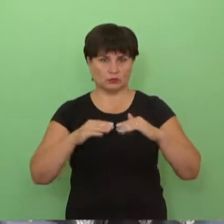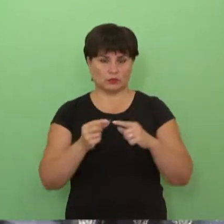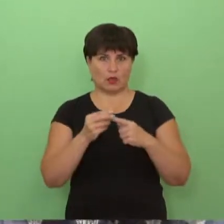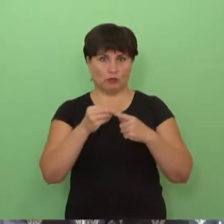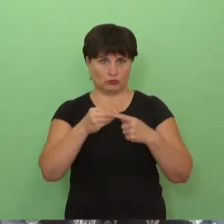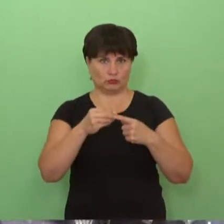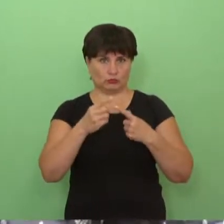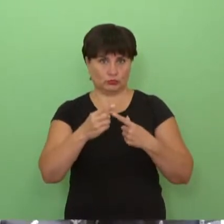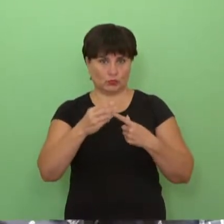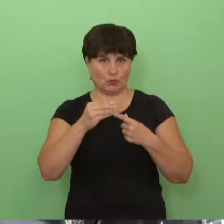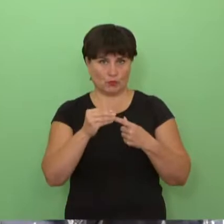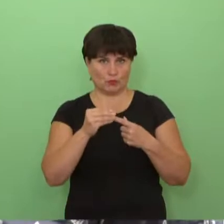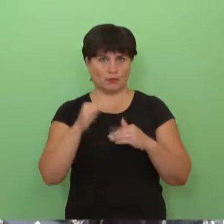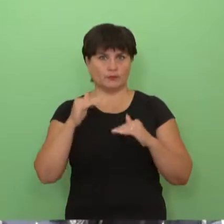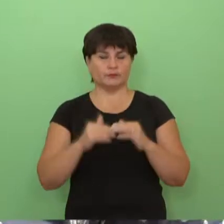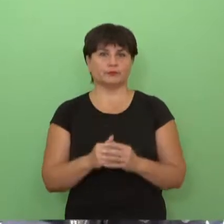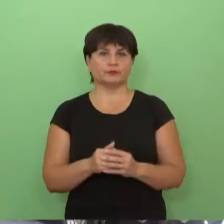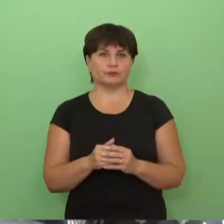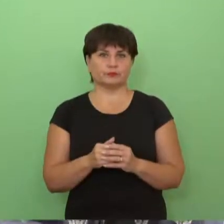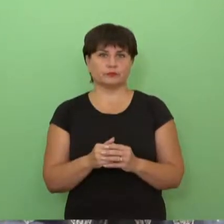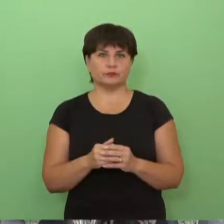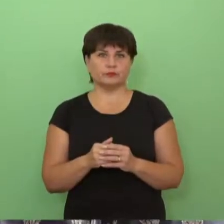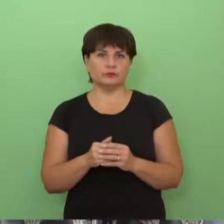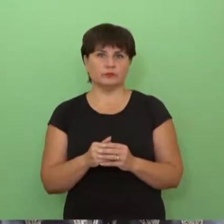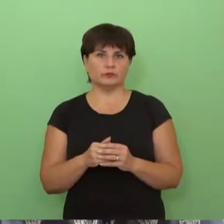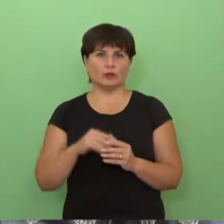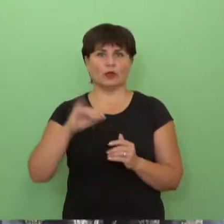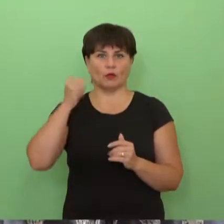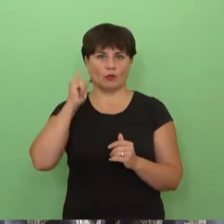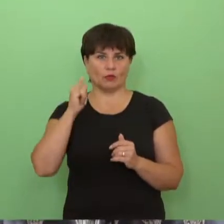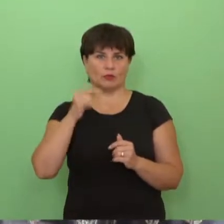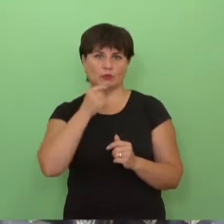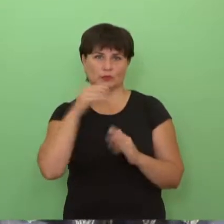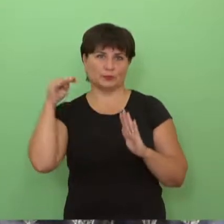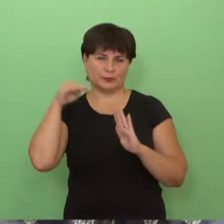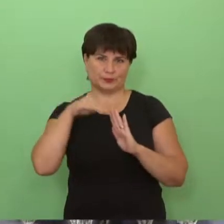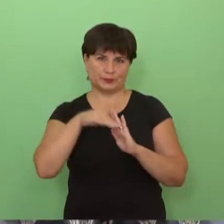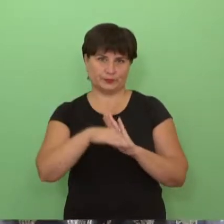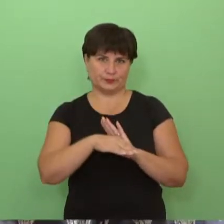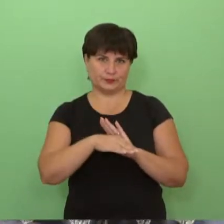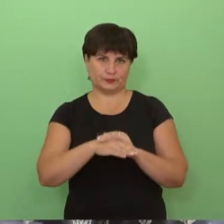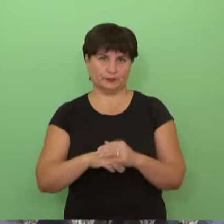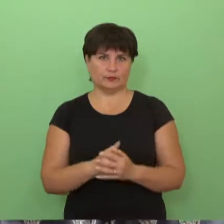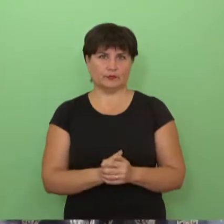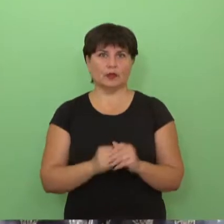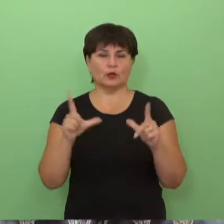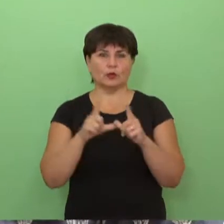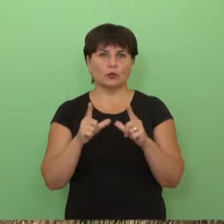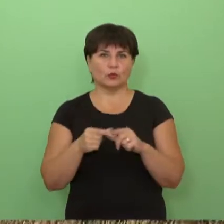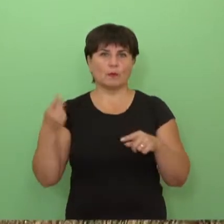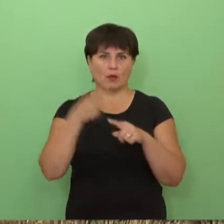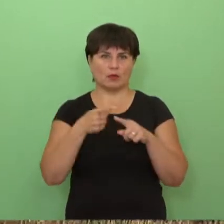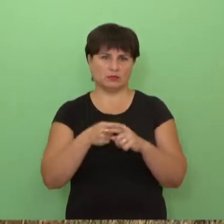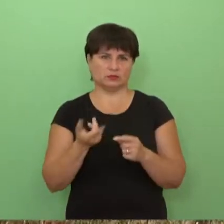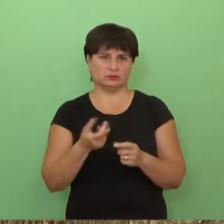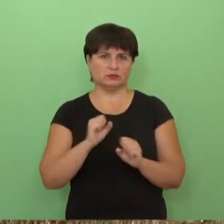stambumą ir grūdo masę, dažniausiai nutempia kokybė žemyn, na ir ūkininkams neleidžia uždirbti papildomai.